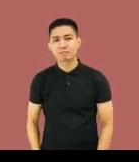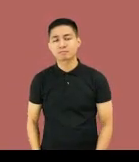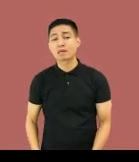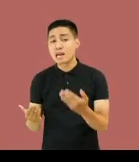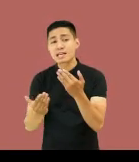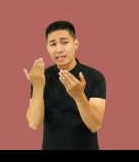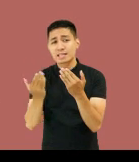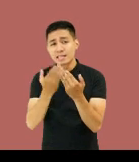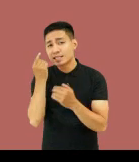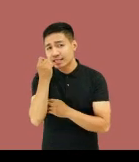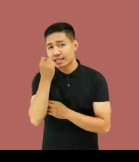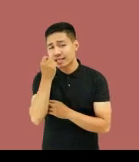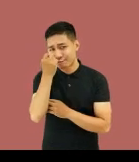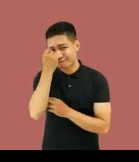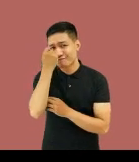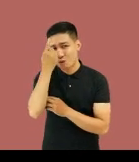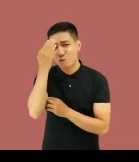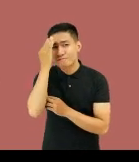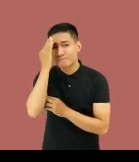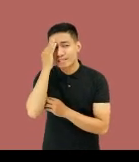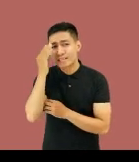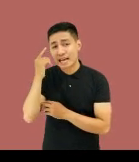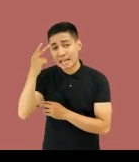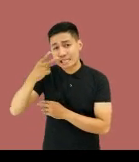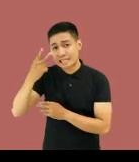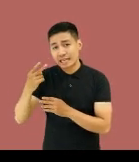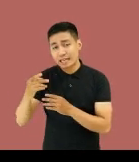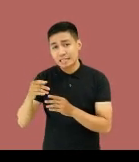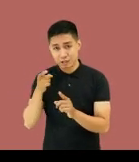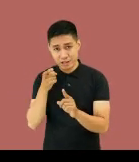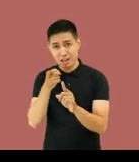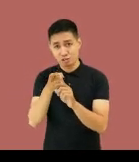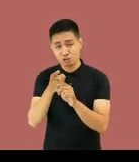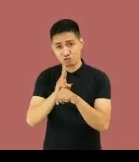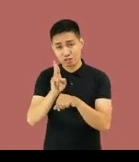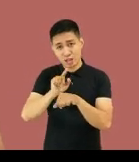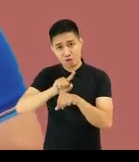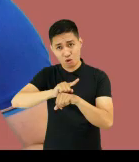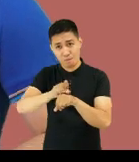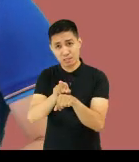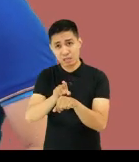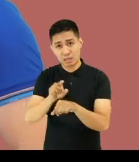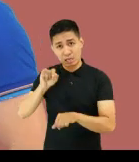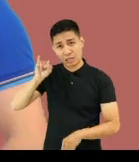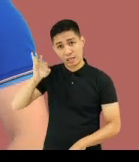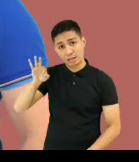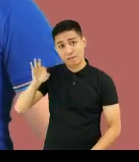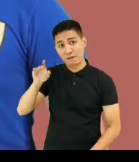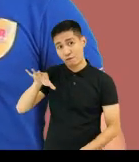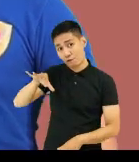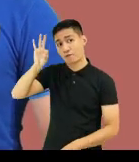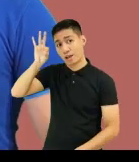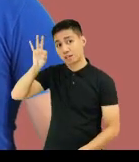Ang mga pangalawang direksyon ay madaling natin matutukoy gamit ang ating kompas rows. Kapag ikaw ay